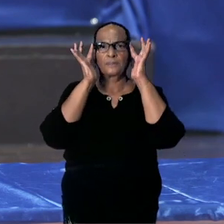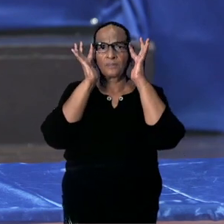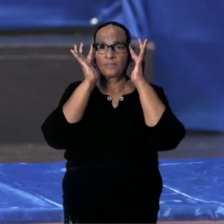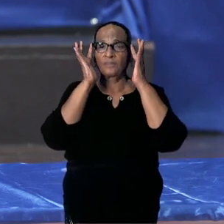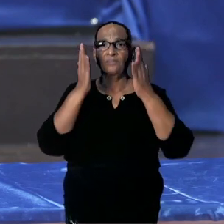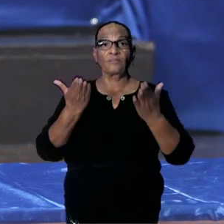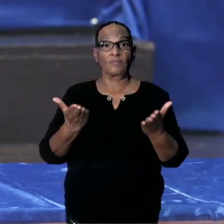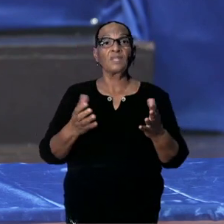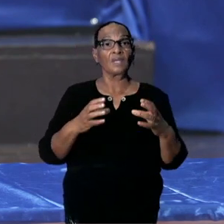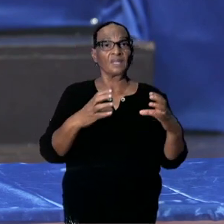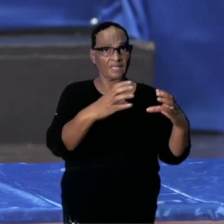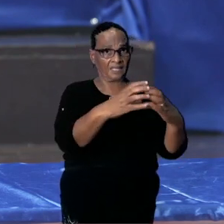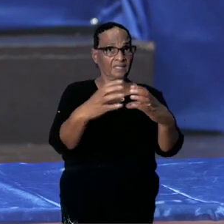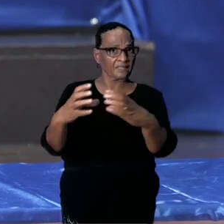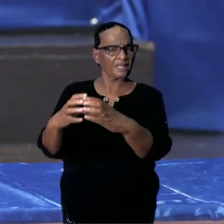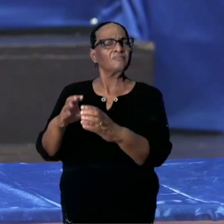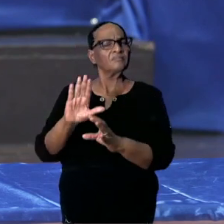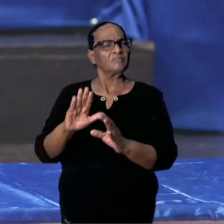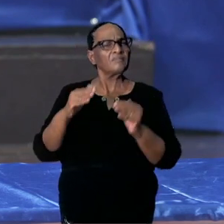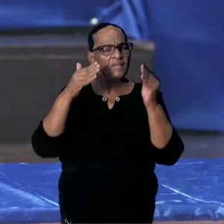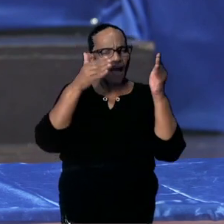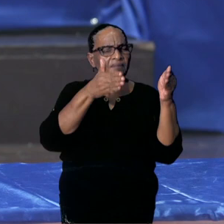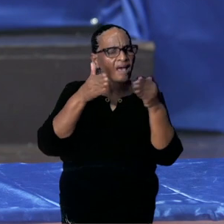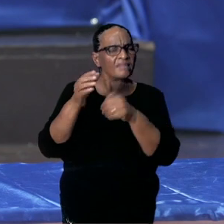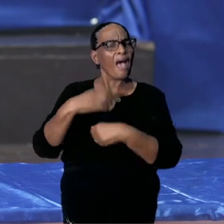sectoren hebben sowieso ook onze aandacht.